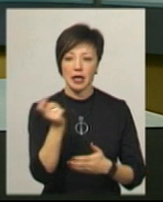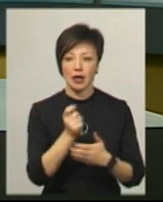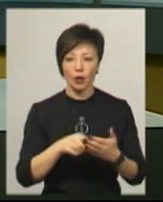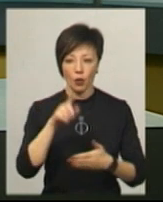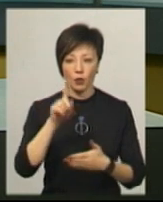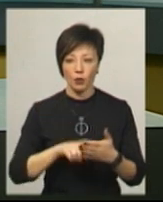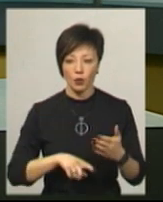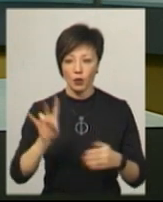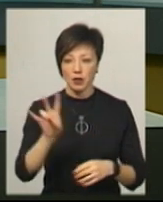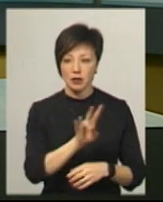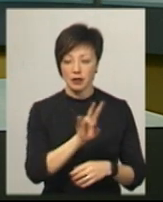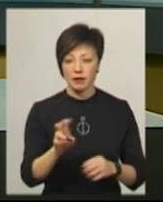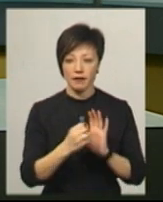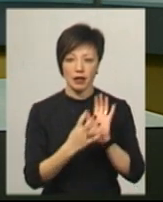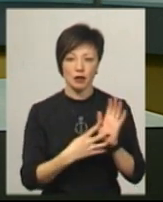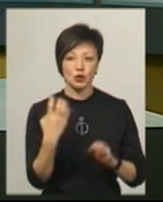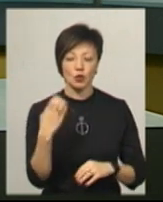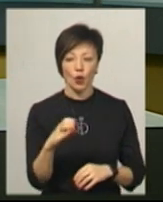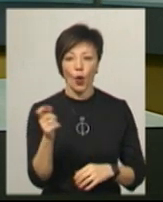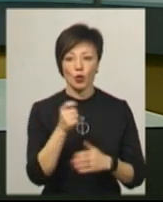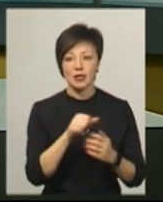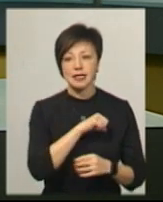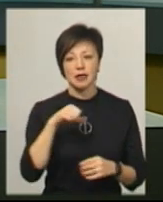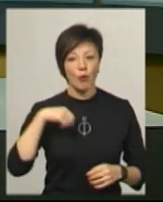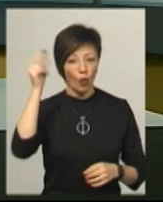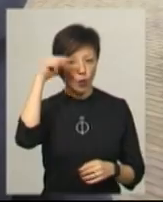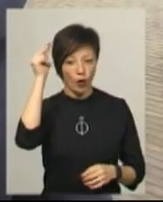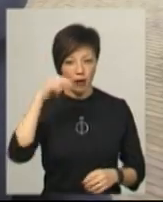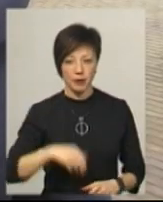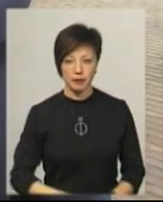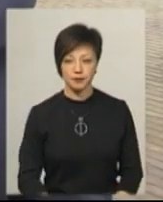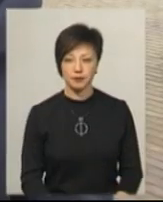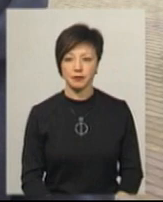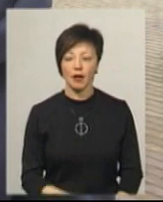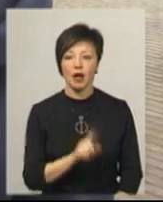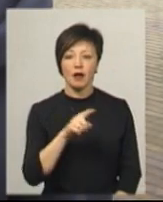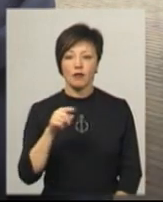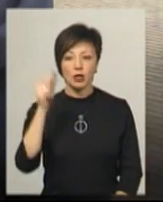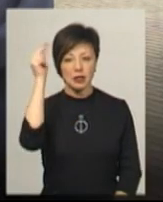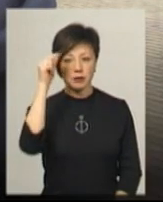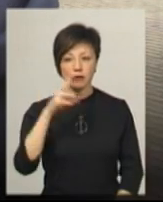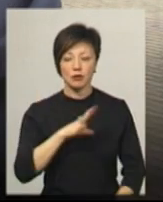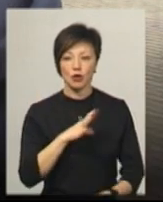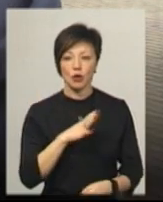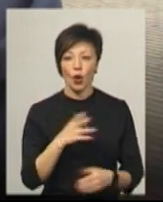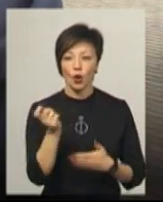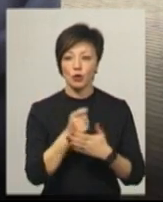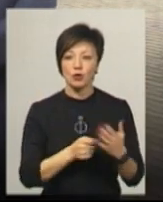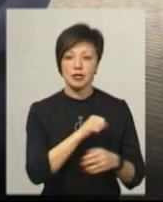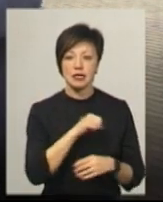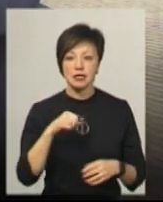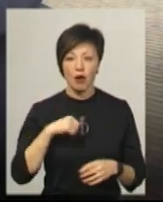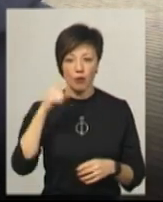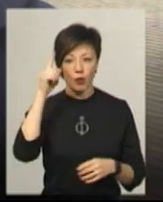написані в XIX столітті художниками-самоуками. Вони написані були художниками-самоуками,